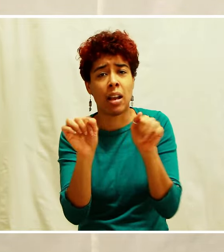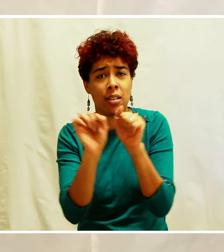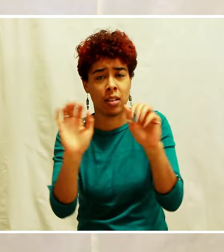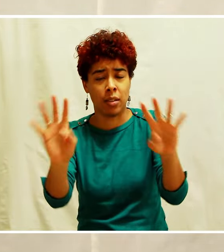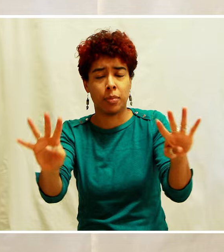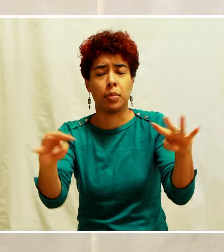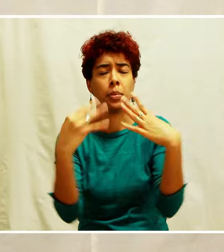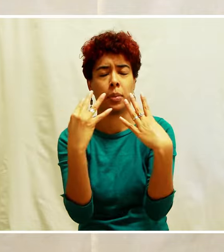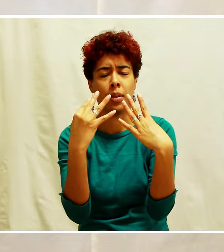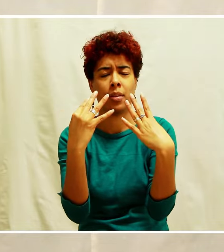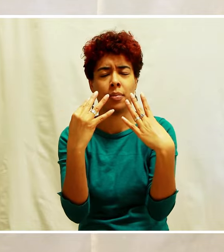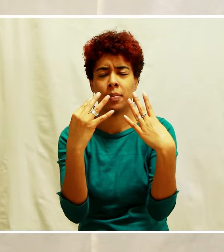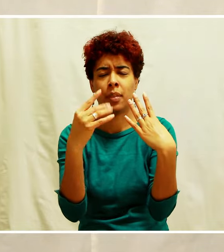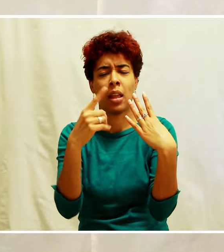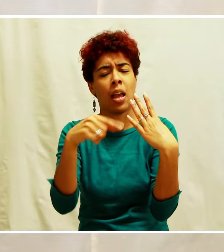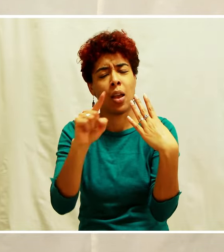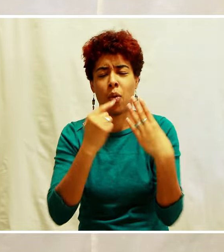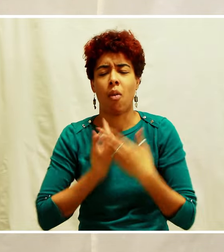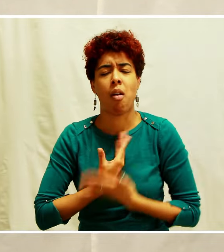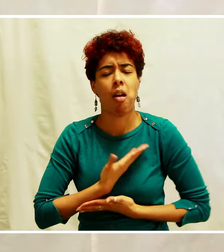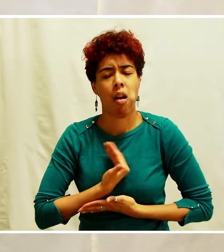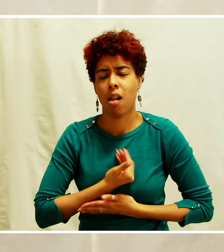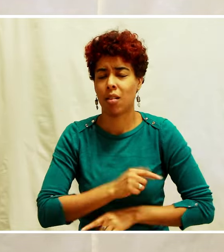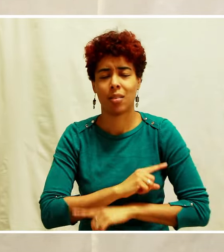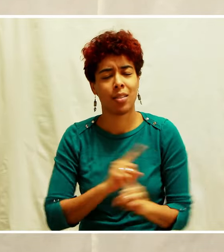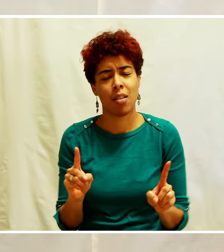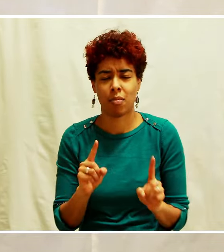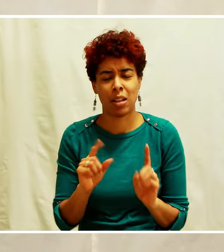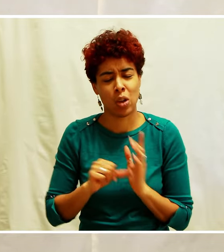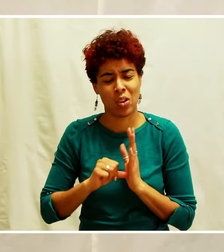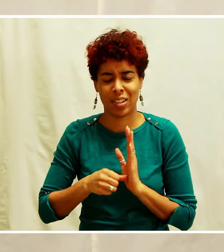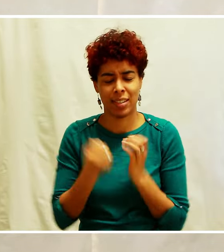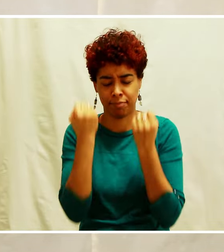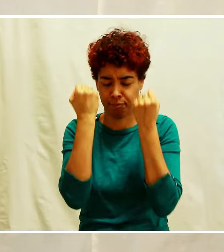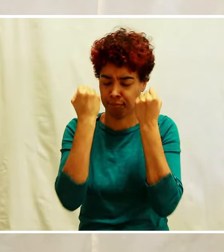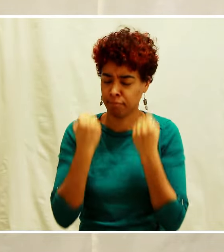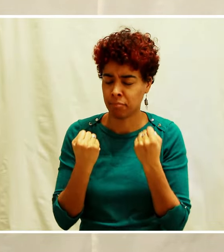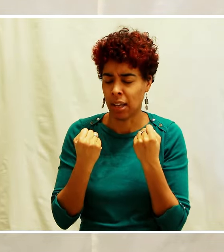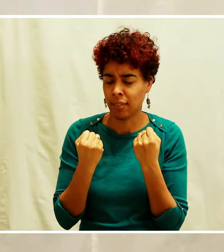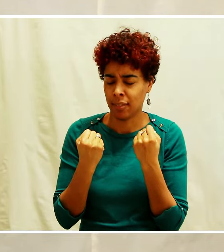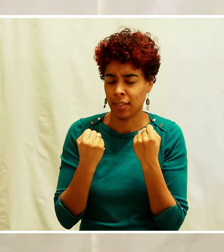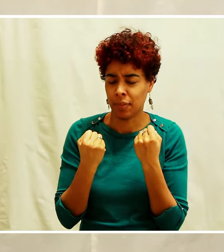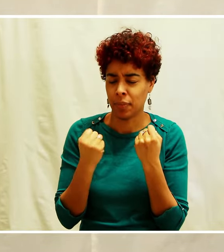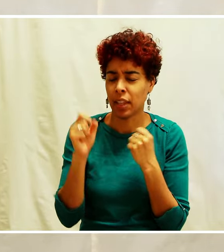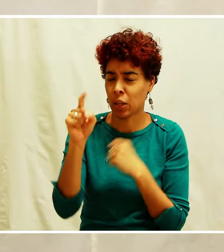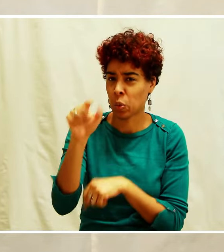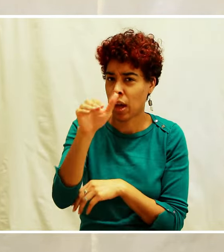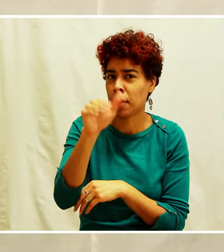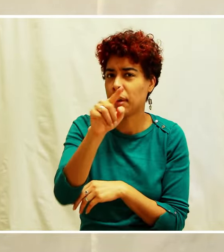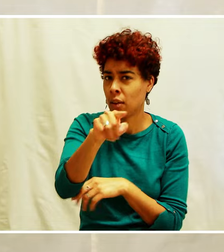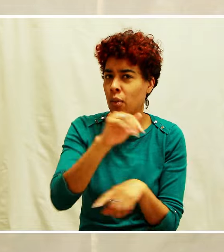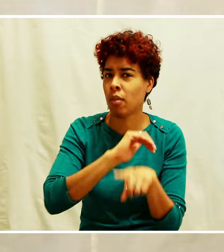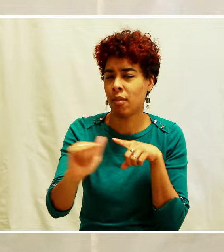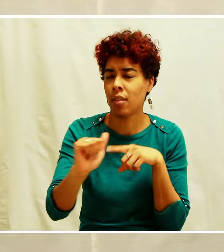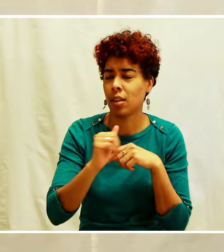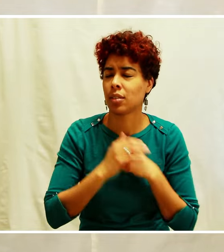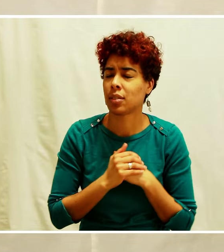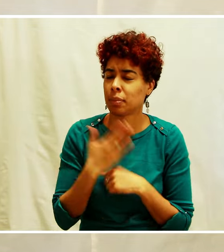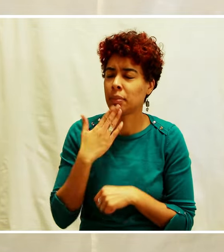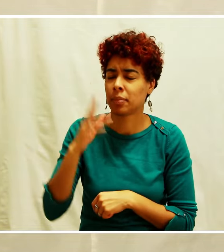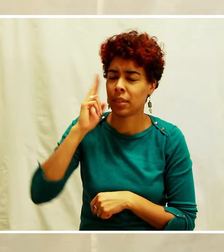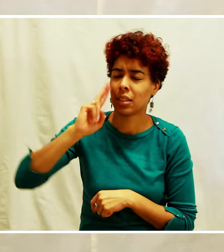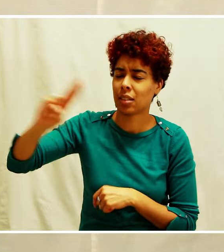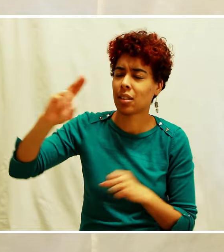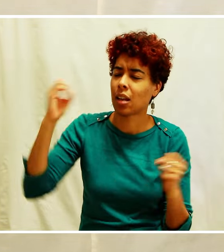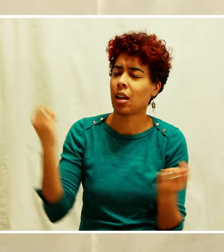Seigneur, bien puissent ne pas douter de qui ils sont en toi et de ce à quoi ils sont appelés en toi. Merci Seigneur.